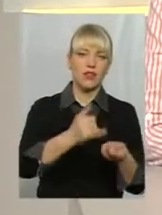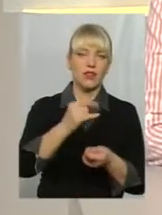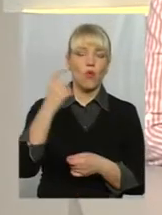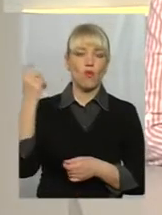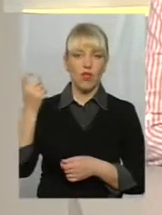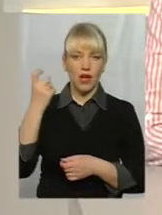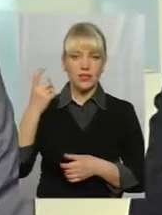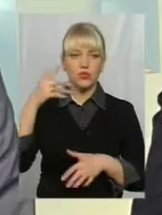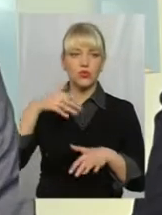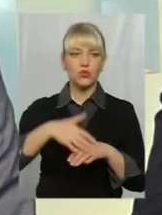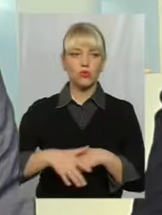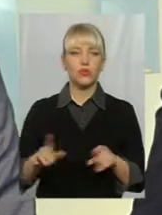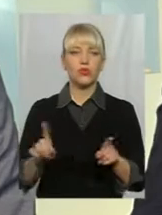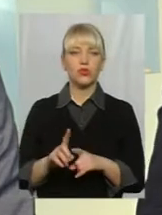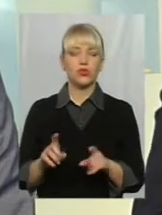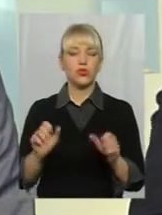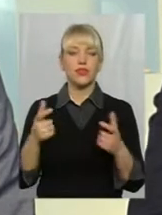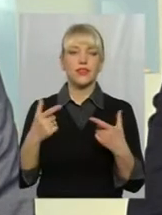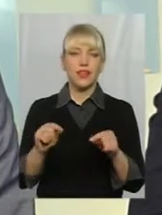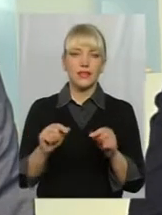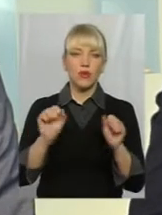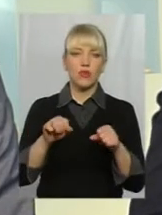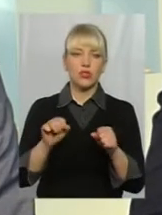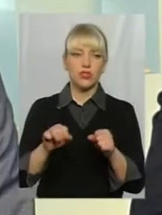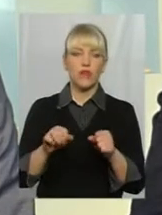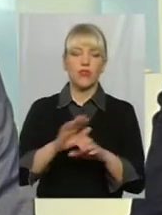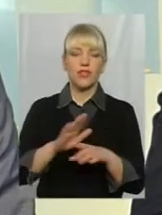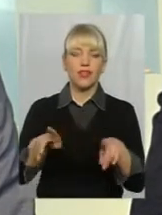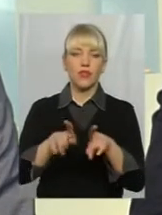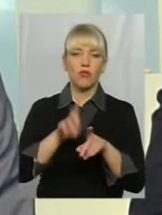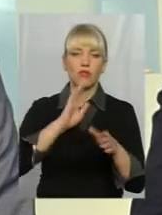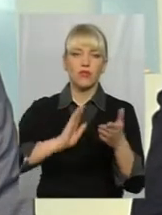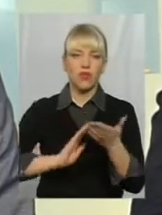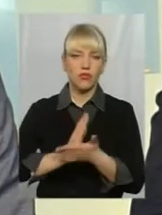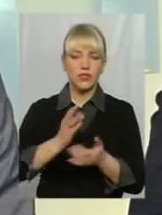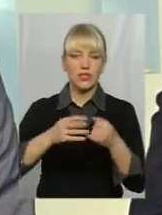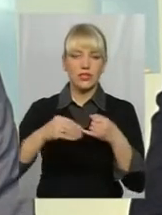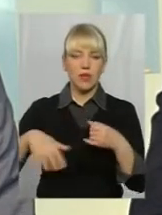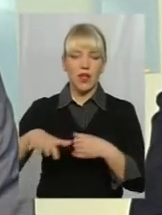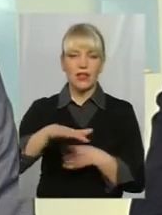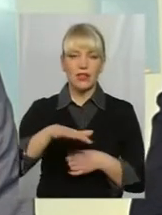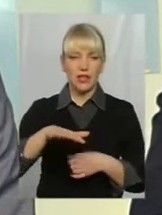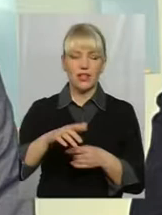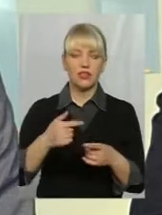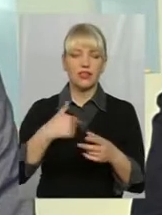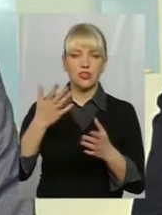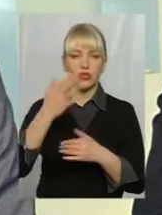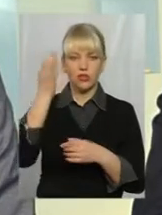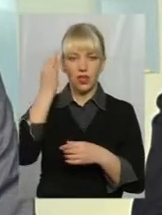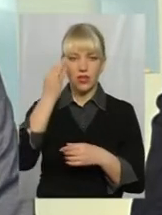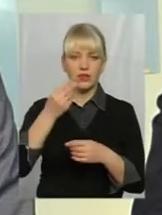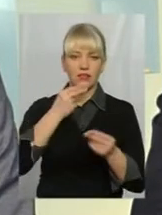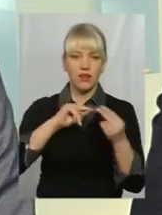Зрозуміло, що десь, можливо, і не тієї якості земельні ділянки, тому що, якщо згадати історію, то найкращі землі були